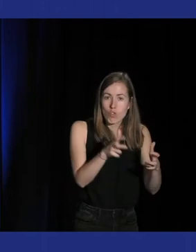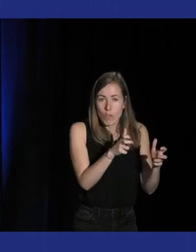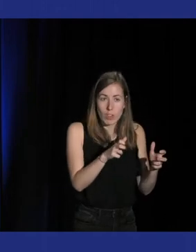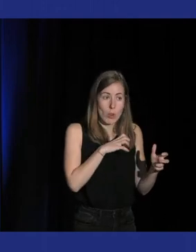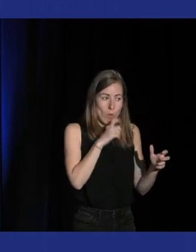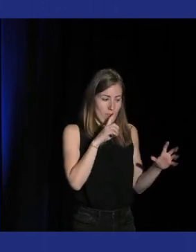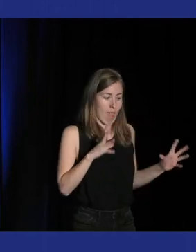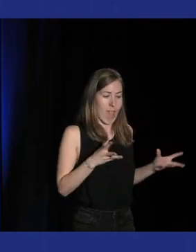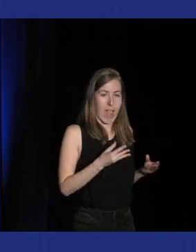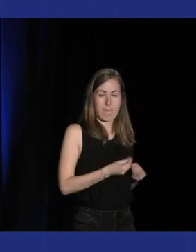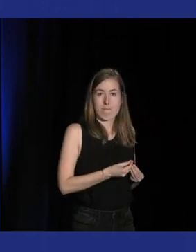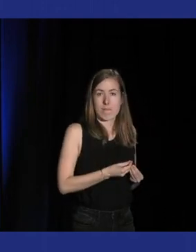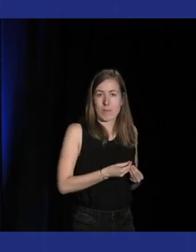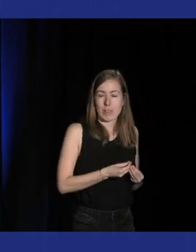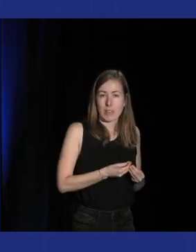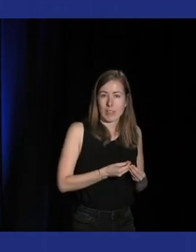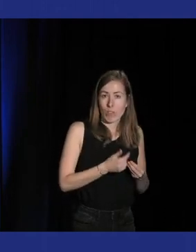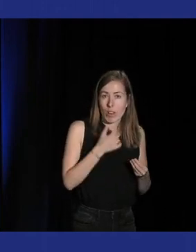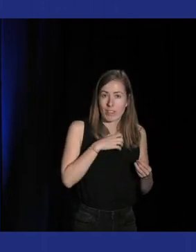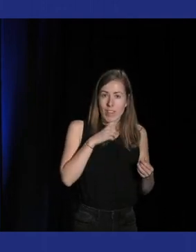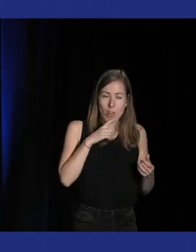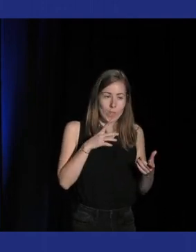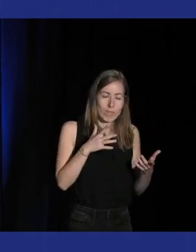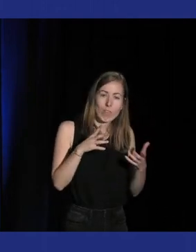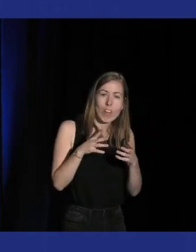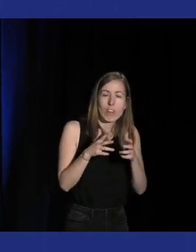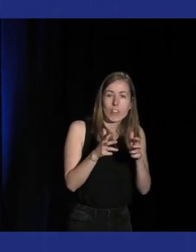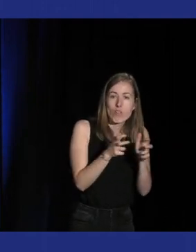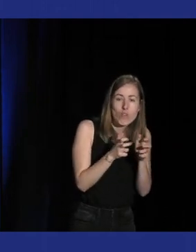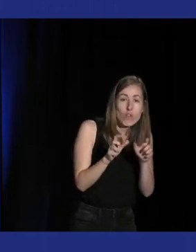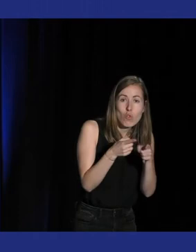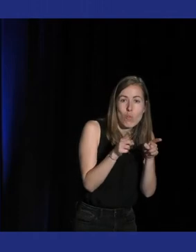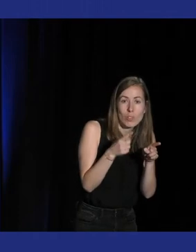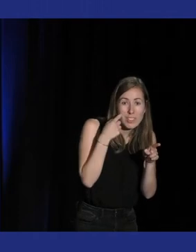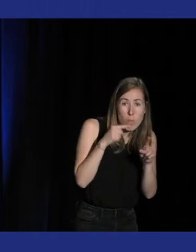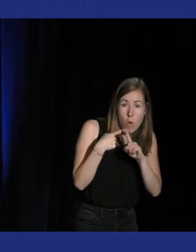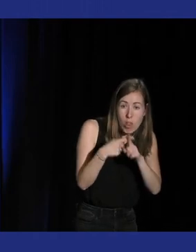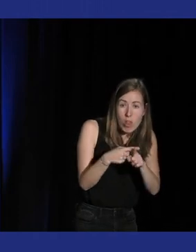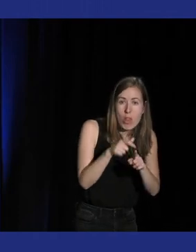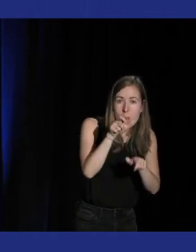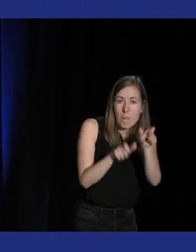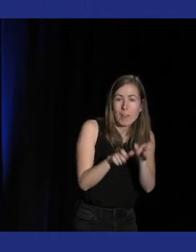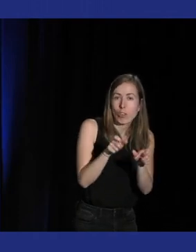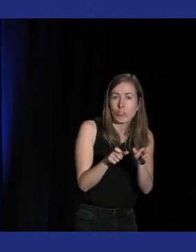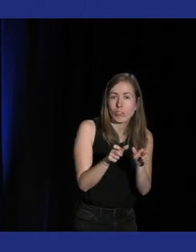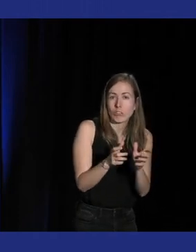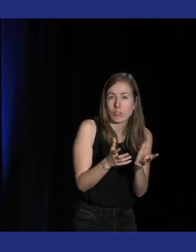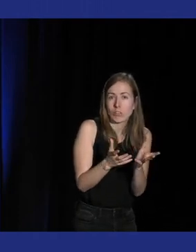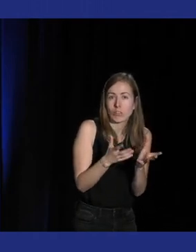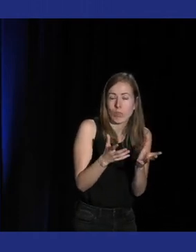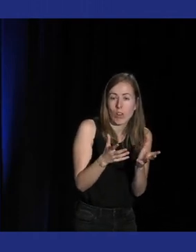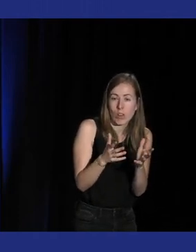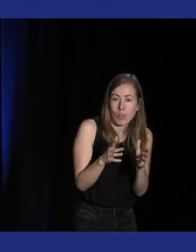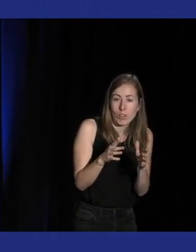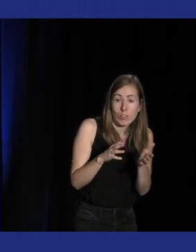qui ont essayé de reprendre ça justement de brouiller un peu les frontières de se dire les jeux musicaux ne sont pas réservés juste à des séquences de gameplay où on